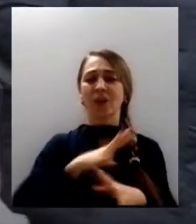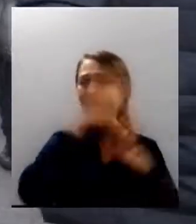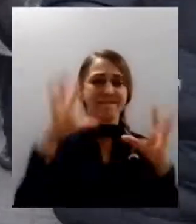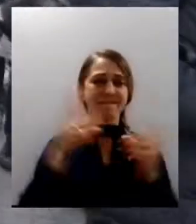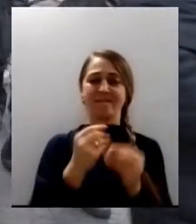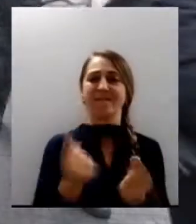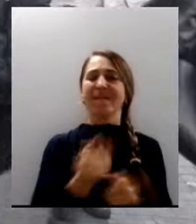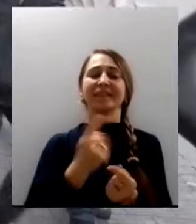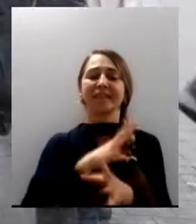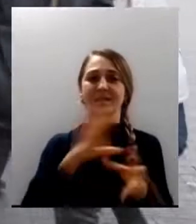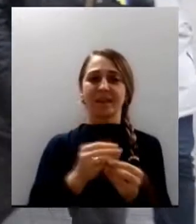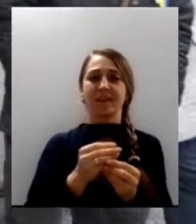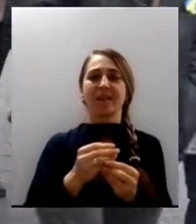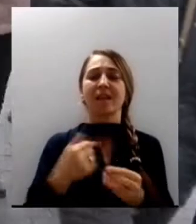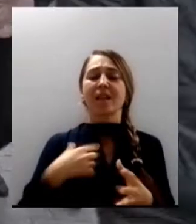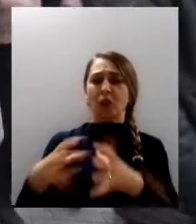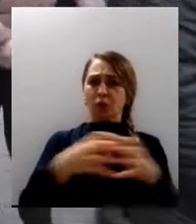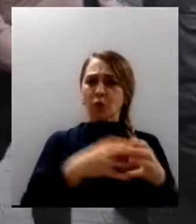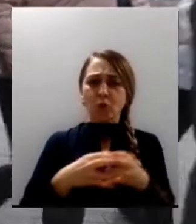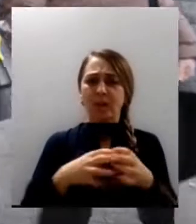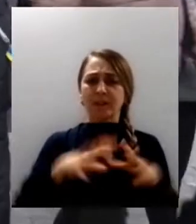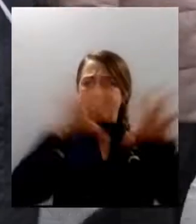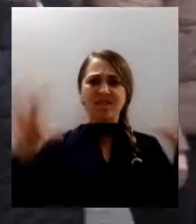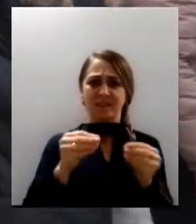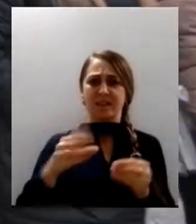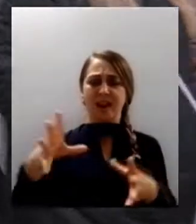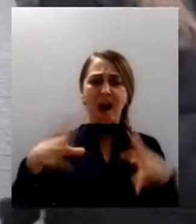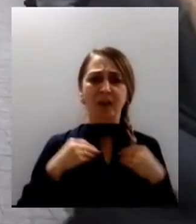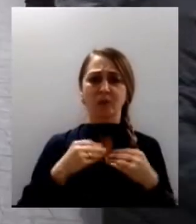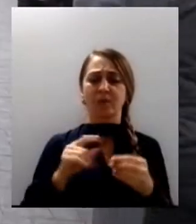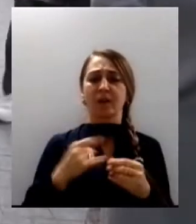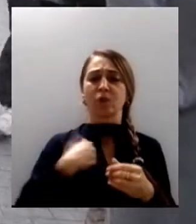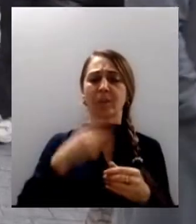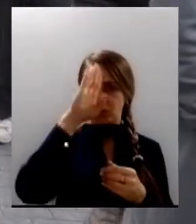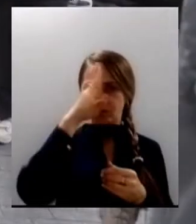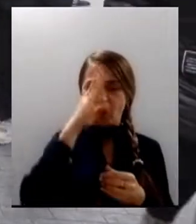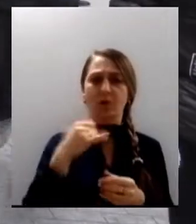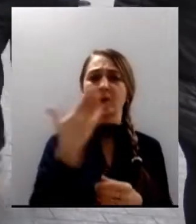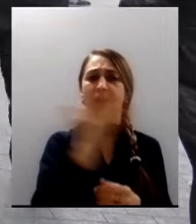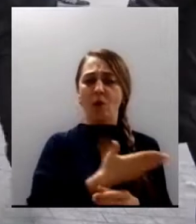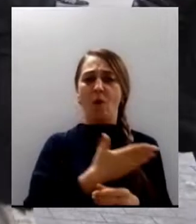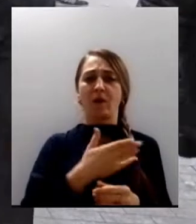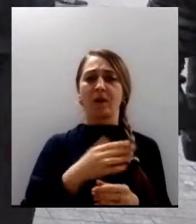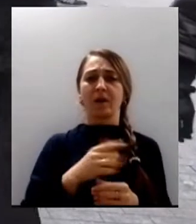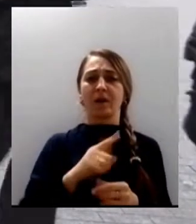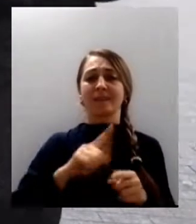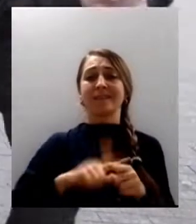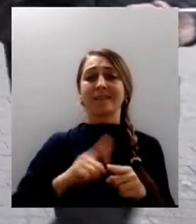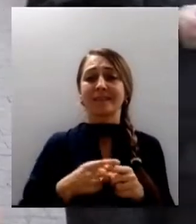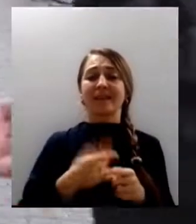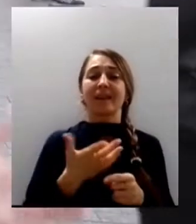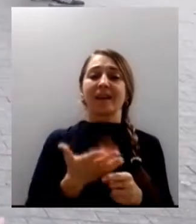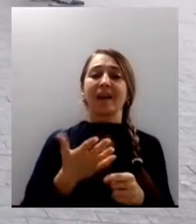згуртуватися, щоб наш ворог або його агенти, сочуваючі